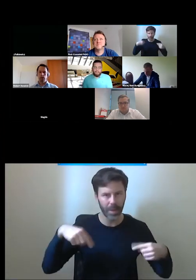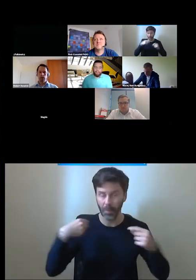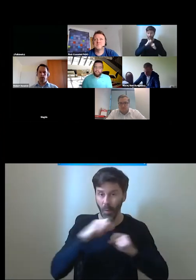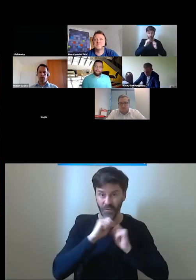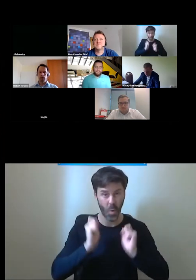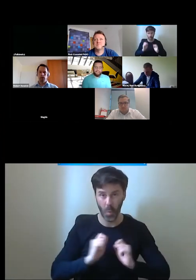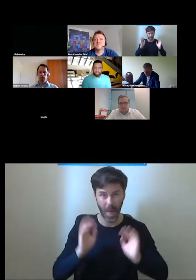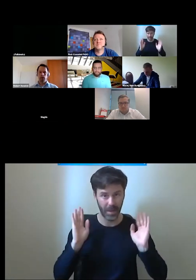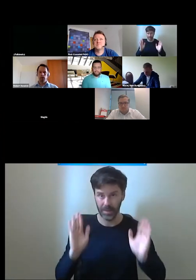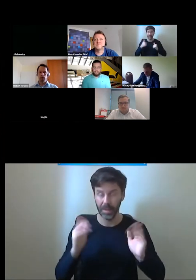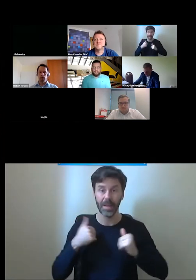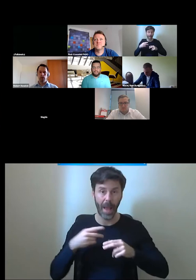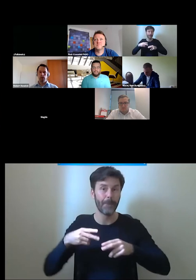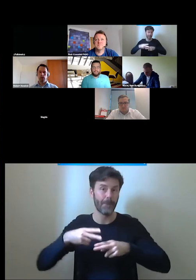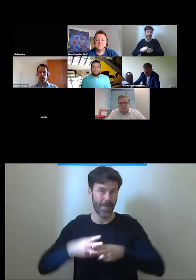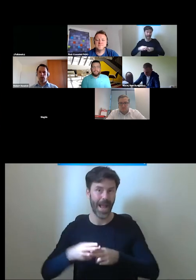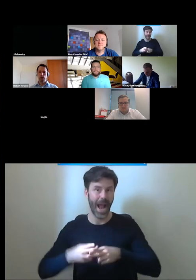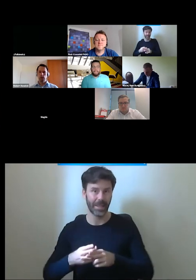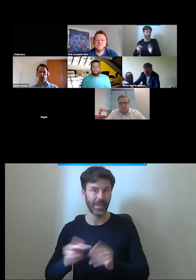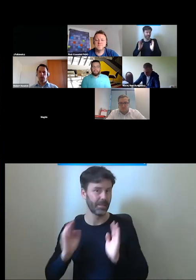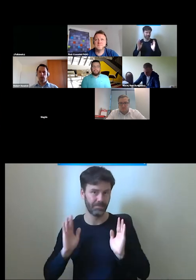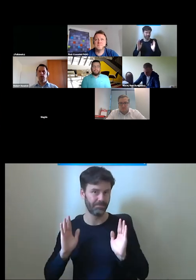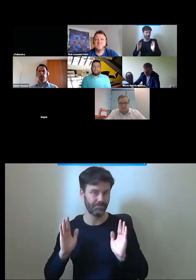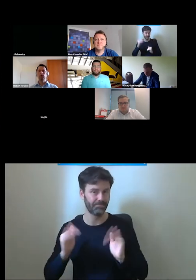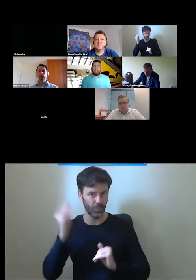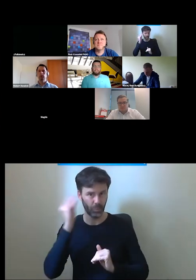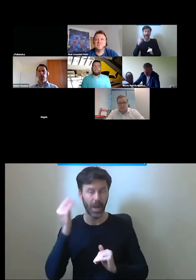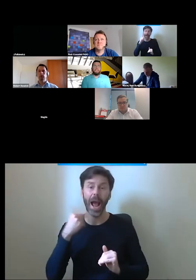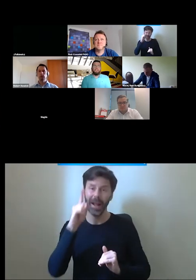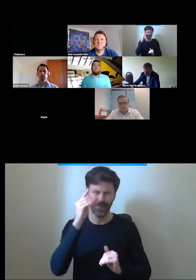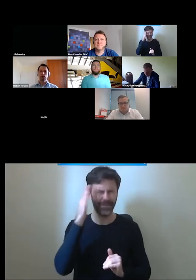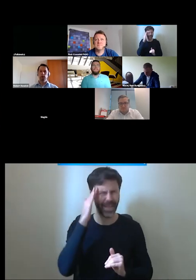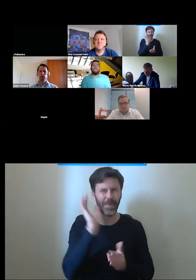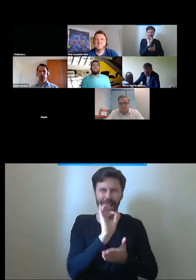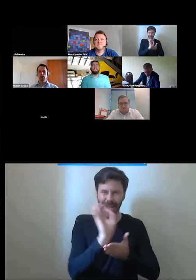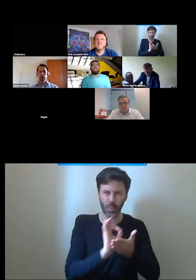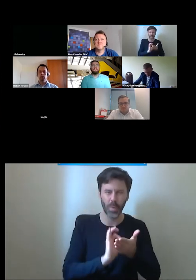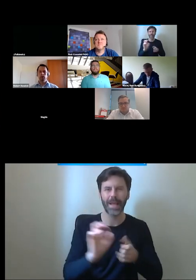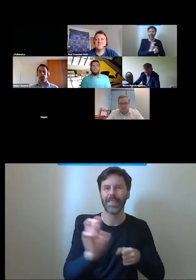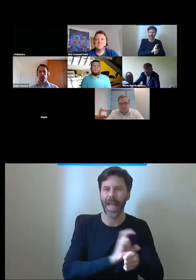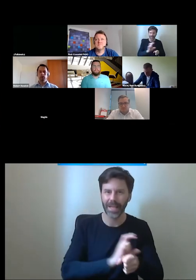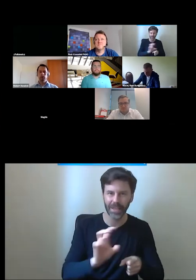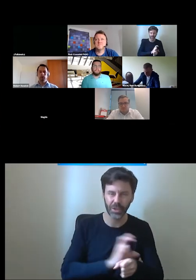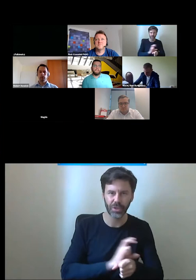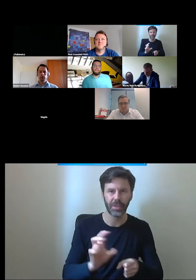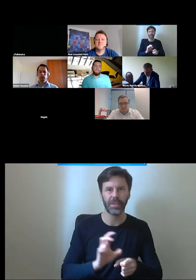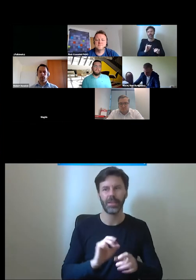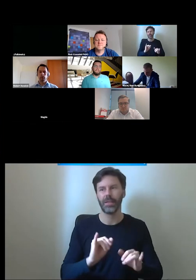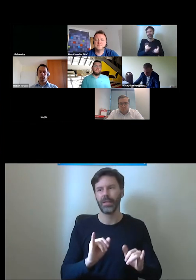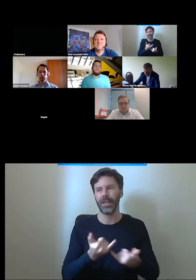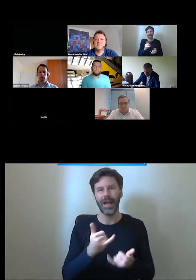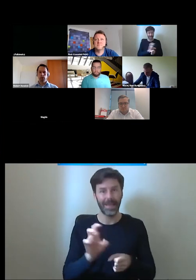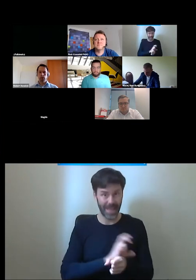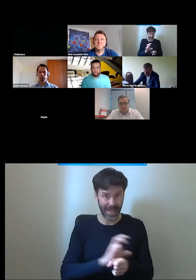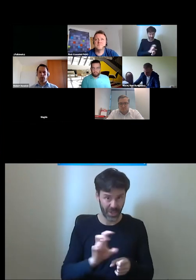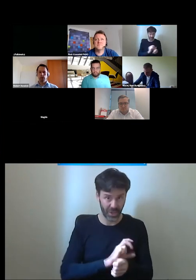Jestem mechanikiem z wykształcenia, aczkolwiek rysunek techniczny i opowiadanie o dostępności w formie takiej technicznej